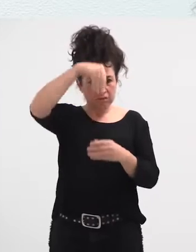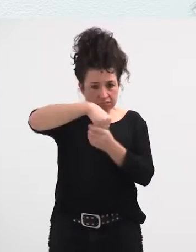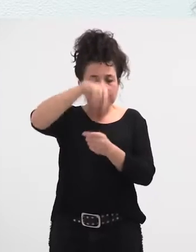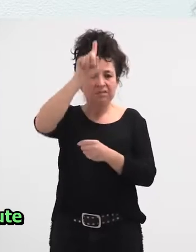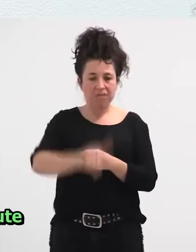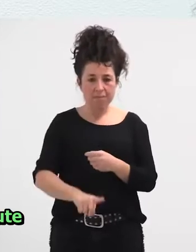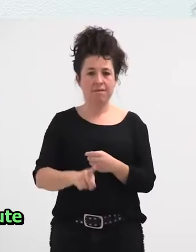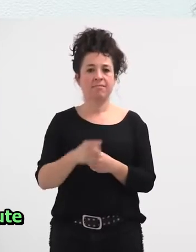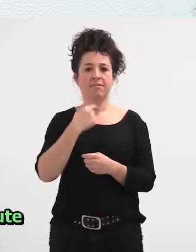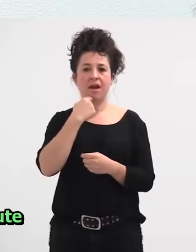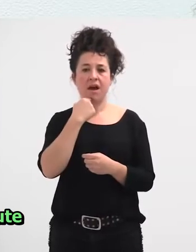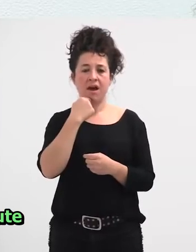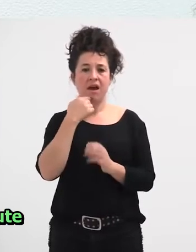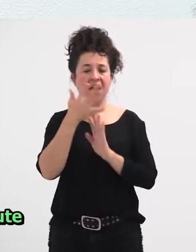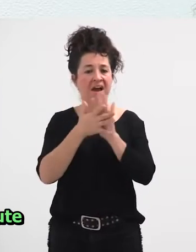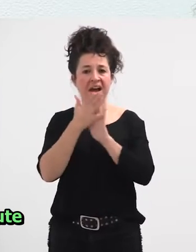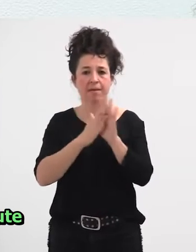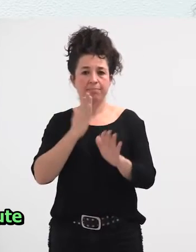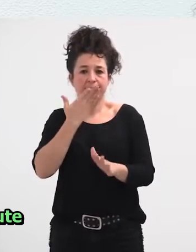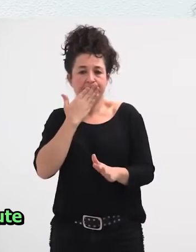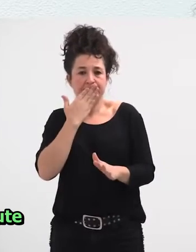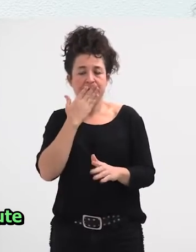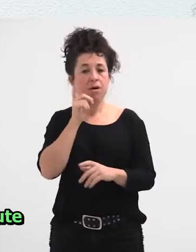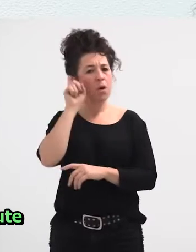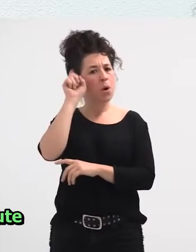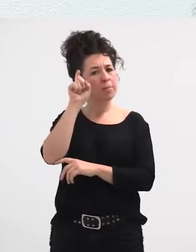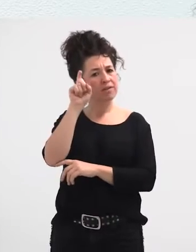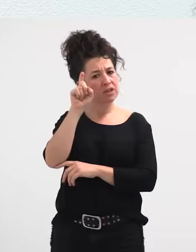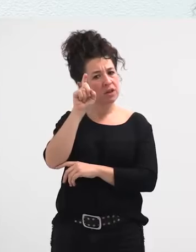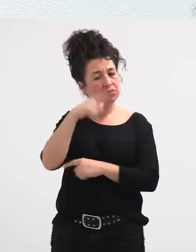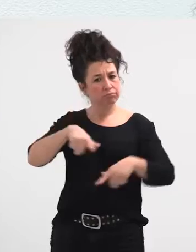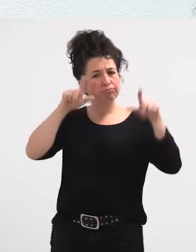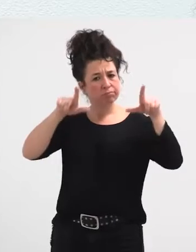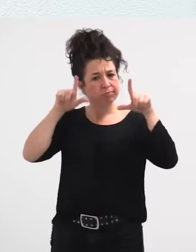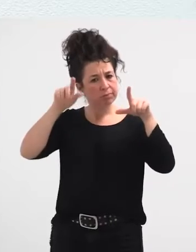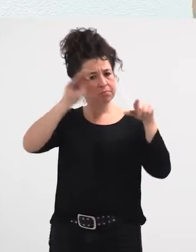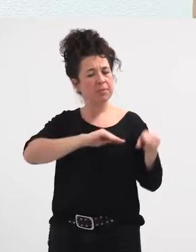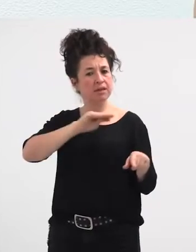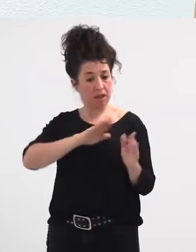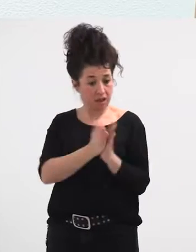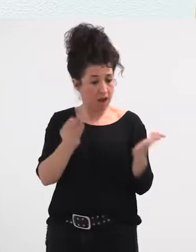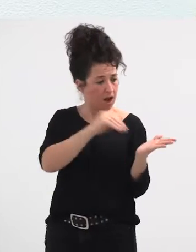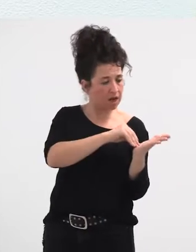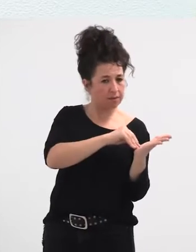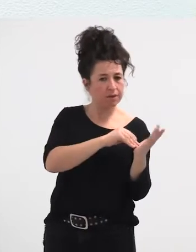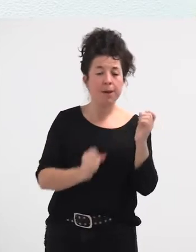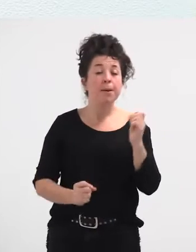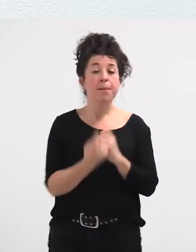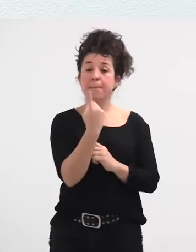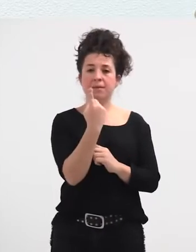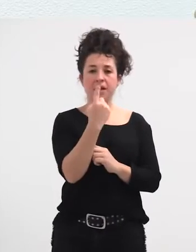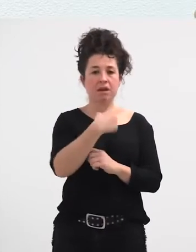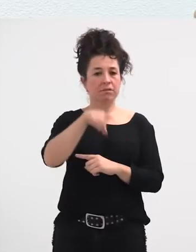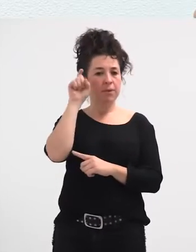elkarrezketatzen duzun, irakasleik eta protagonismoa ondia dute, liburuan, elkarrezketatzen duzun, lehenbiziko irakasleagia